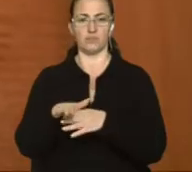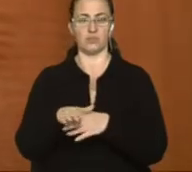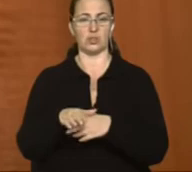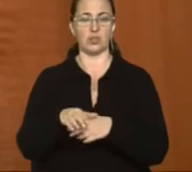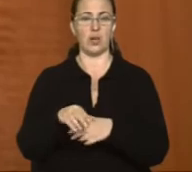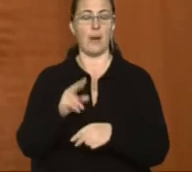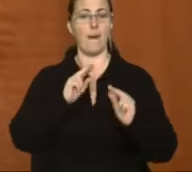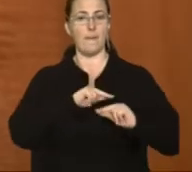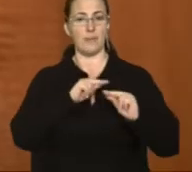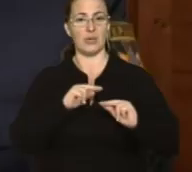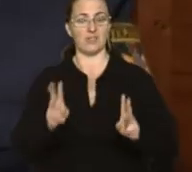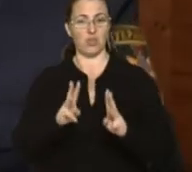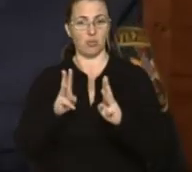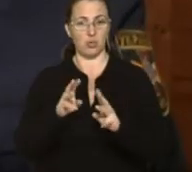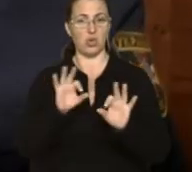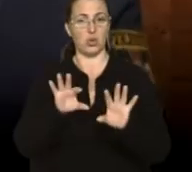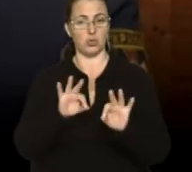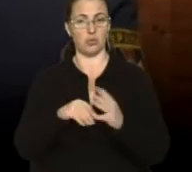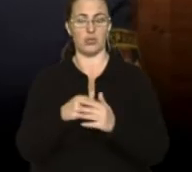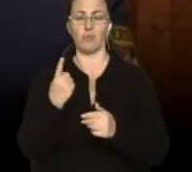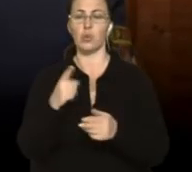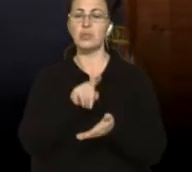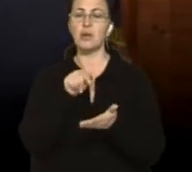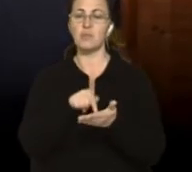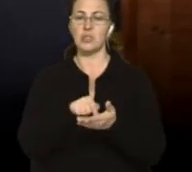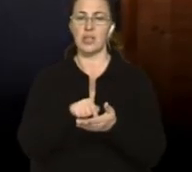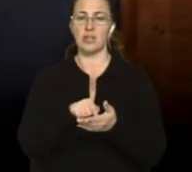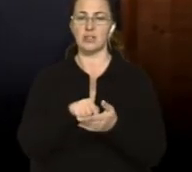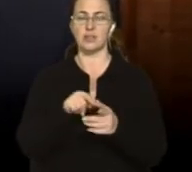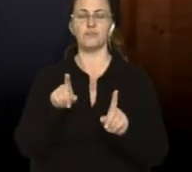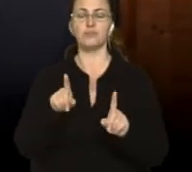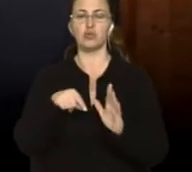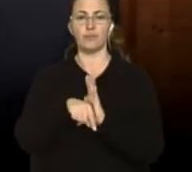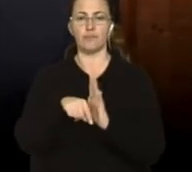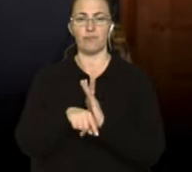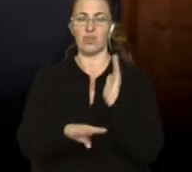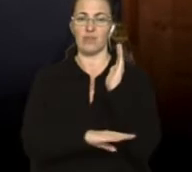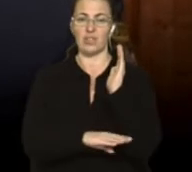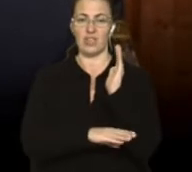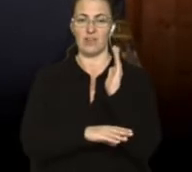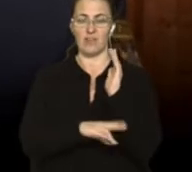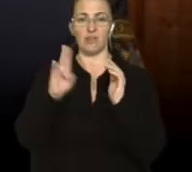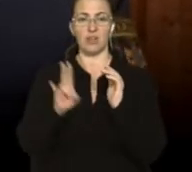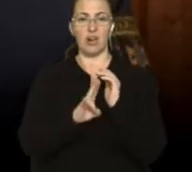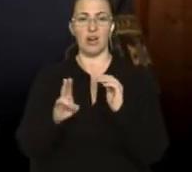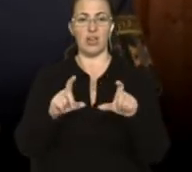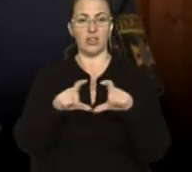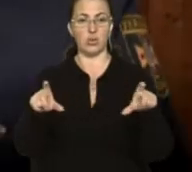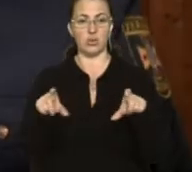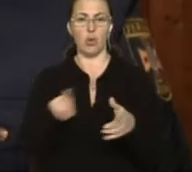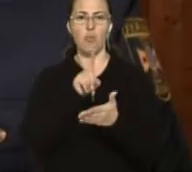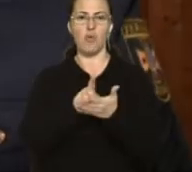розповідає, що мають тут виправити. Одне єдине тут питання, в дерив'яних релігійних установах мають бути загальні